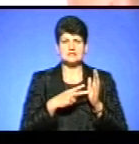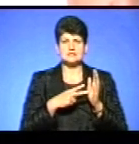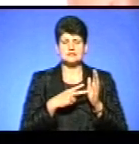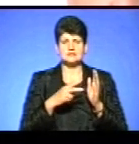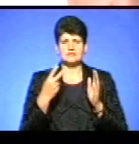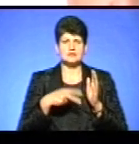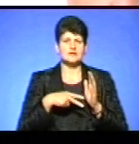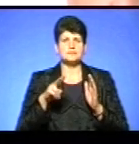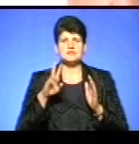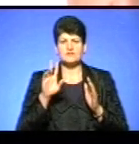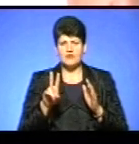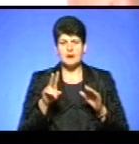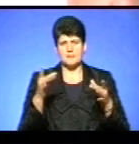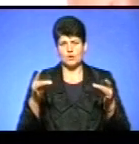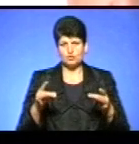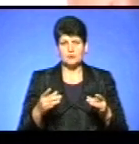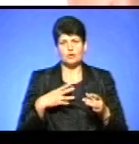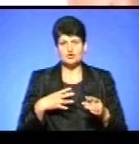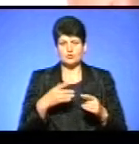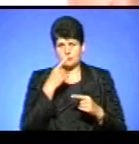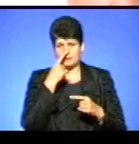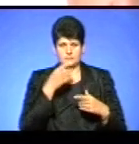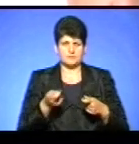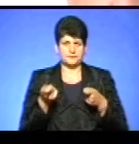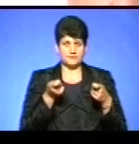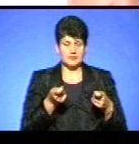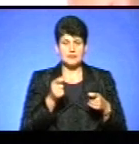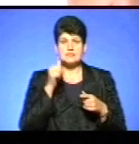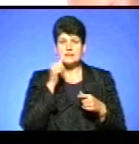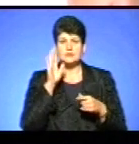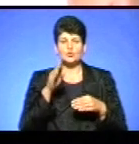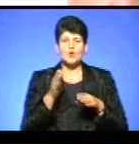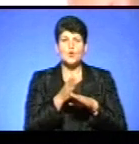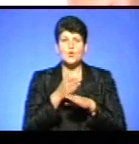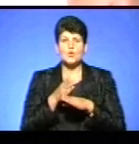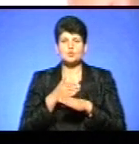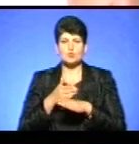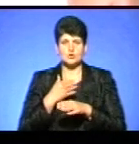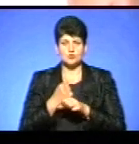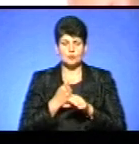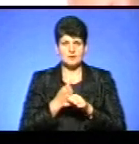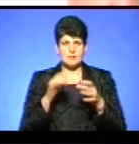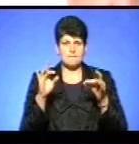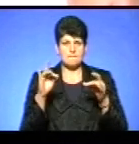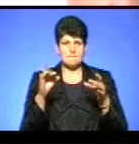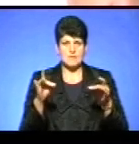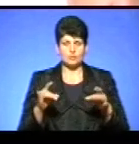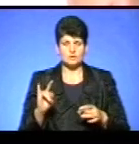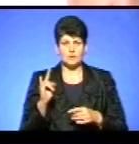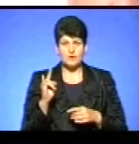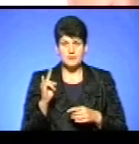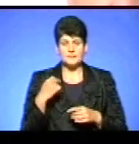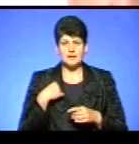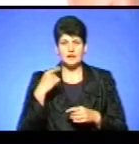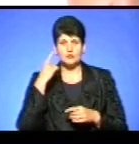очікуємо поступлення найближчим часом. Завтра буде здійснено розподіл цих пакунків малюка. Я думаю,